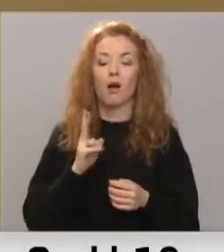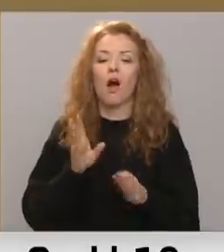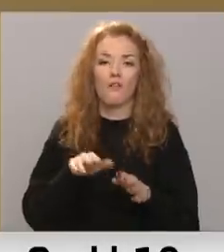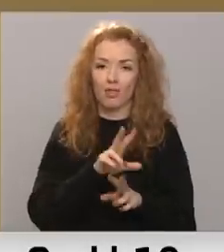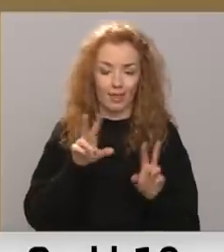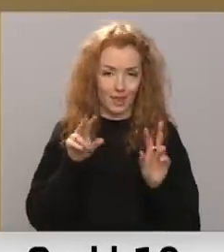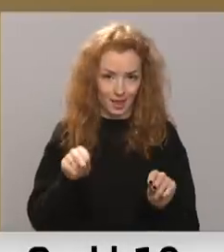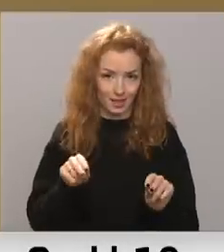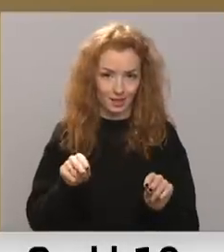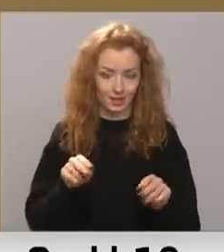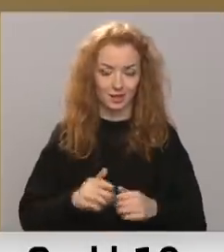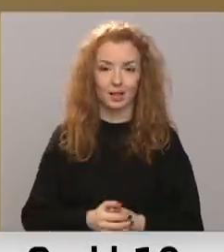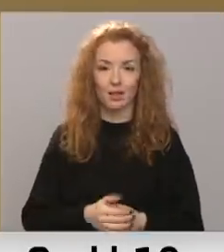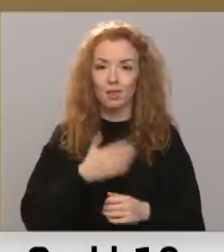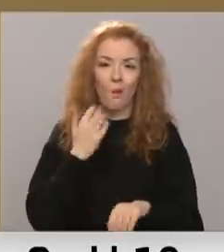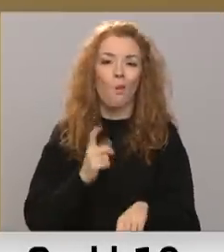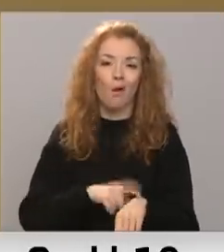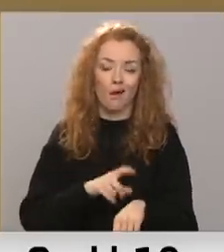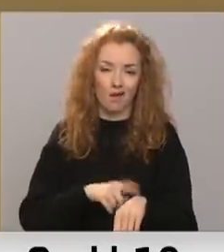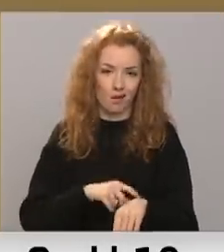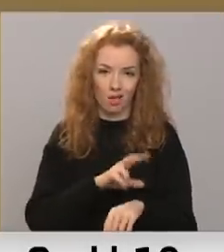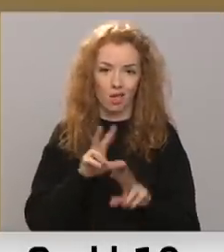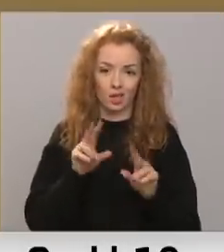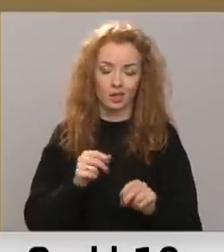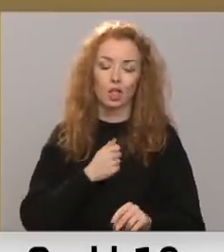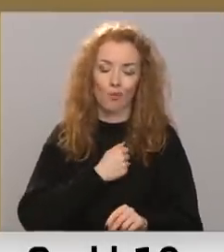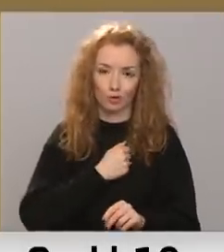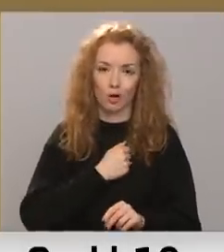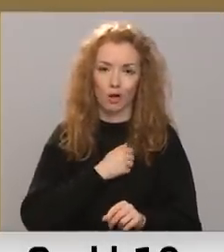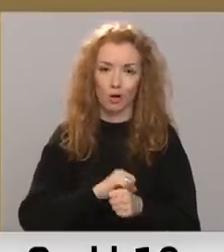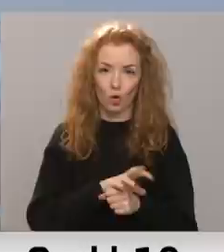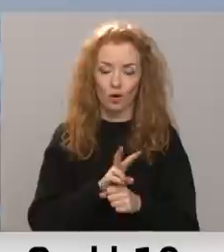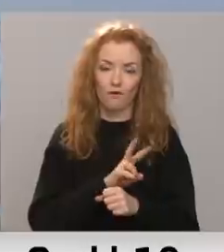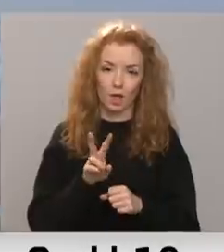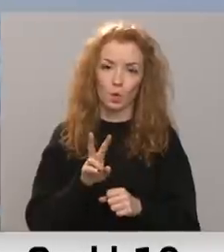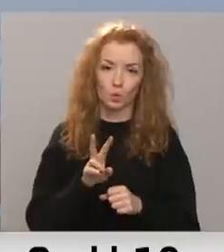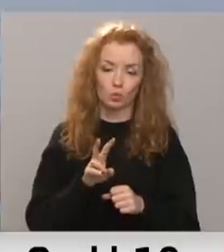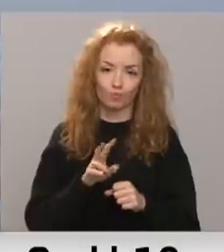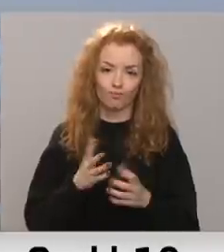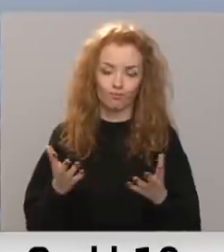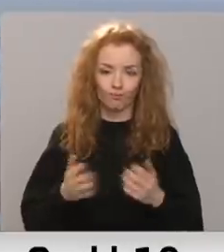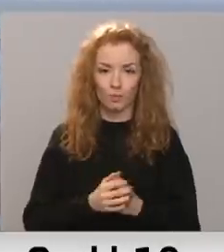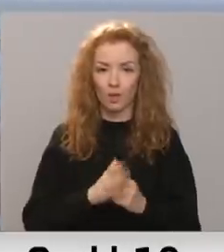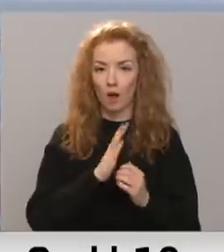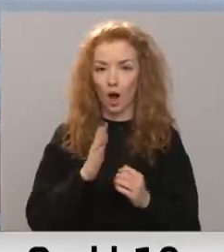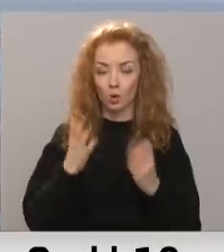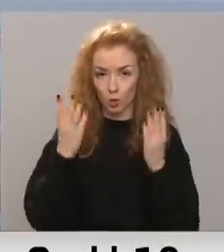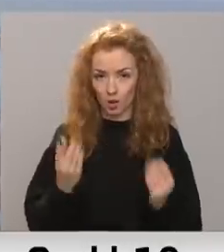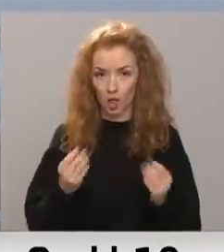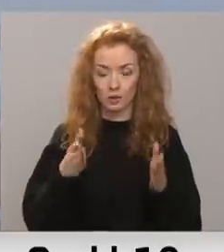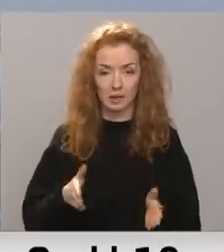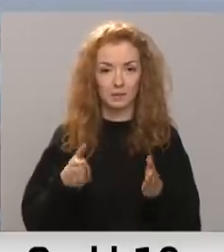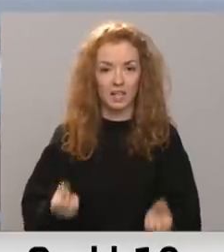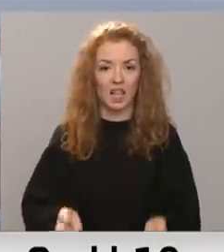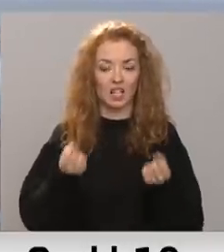nav laika, diemžēl slimnība ņem savu. Katru dienu Daugavpils reģionālā slimnīcas